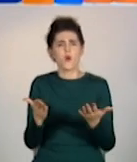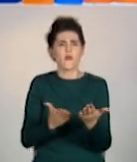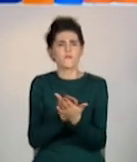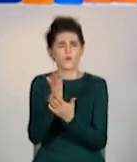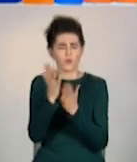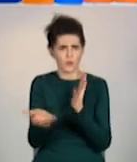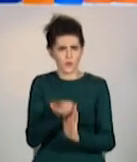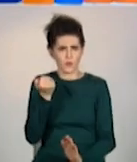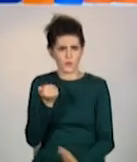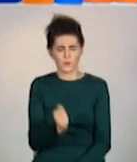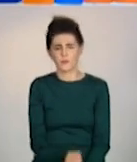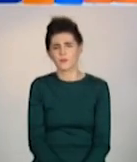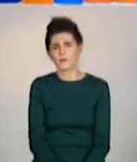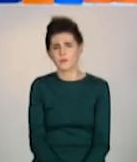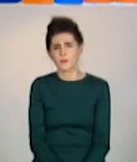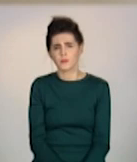дівчинки?